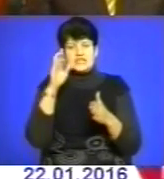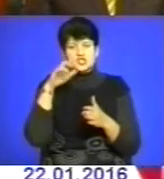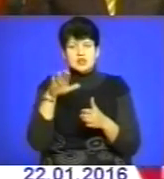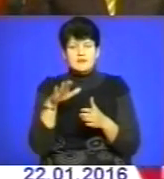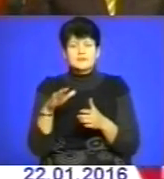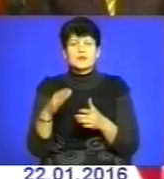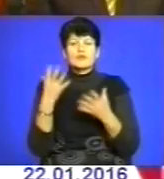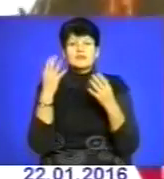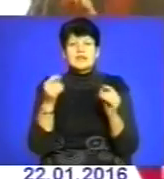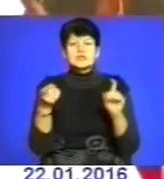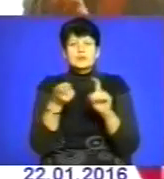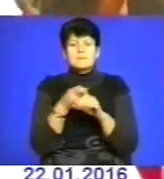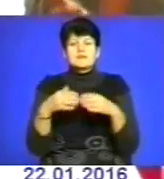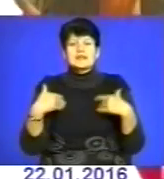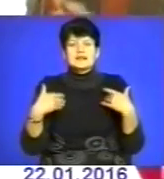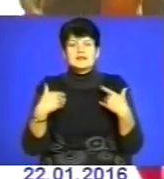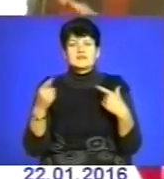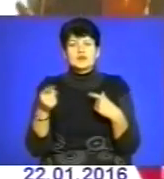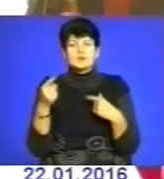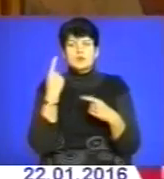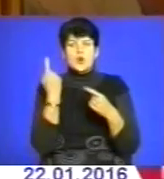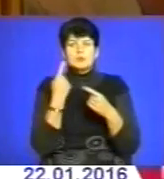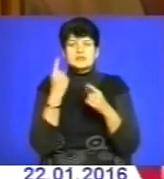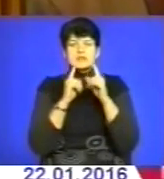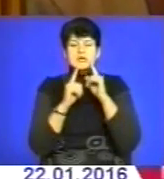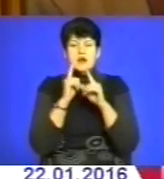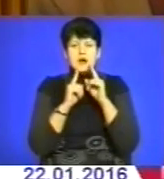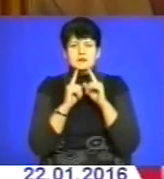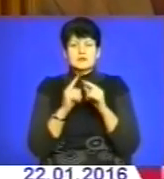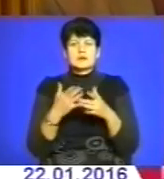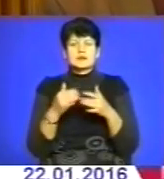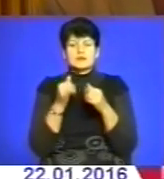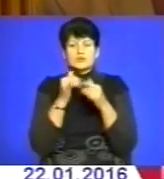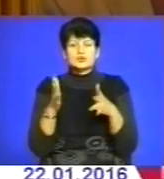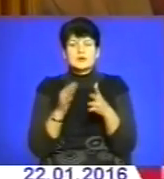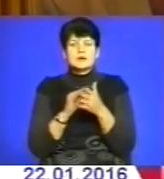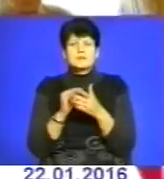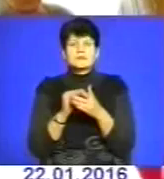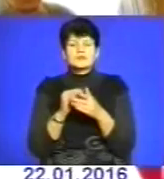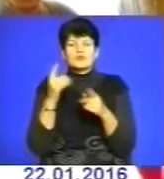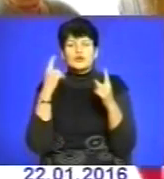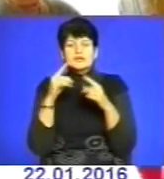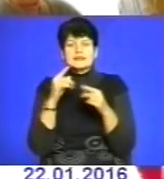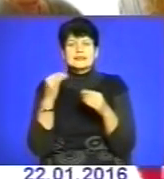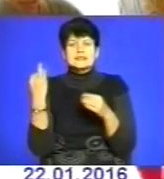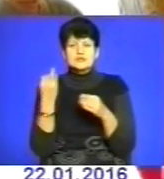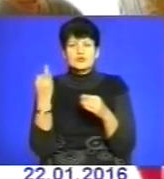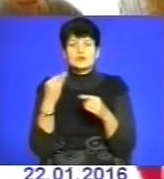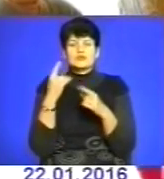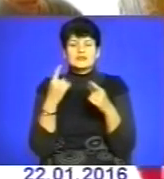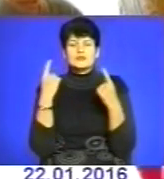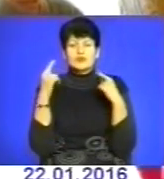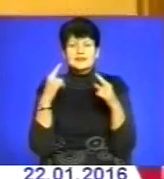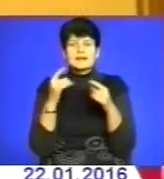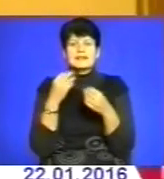іменинників привітали у Тернопільській обласній раді. Одна людина не може творити історію, і не може творити незалежність України.